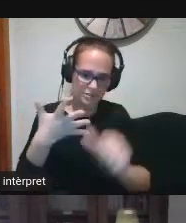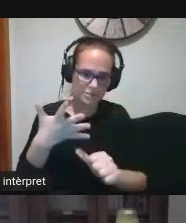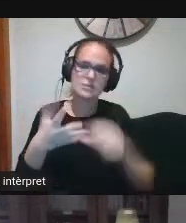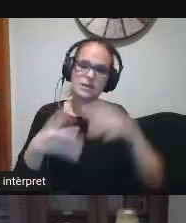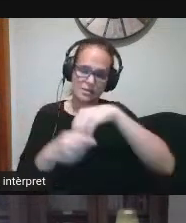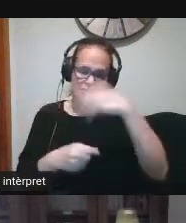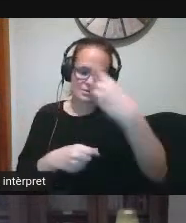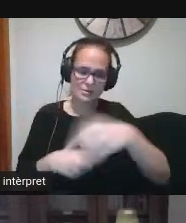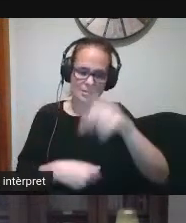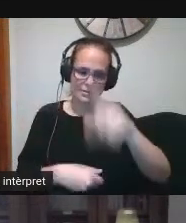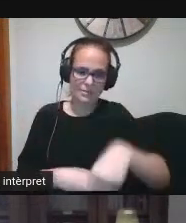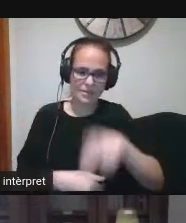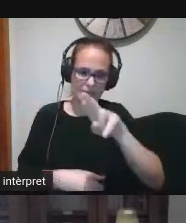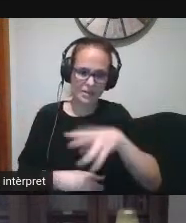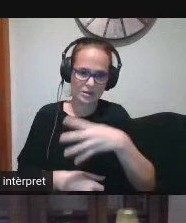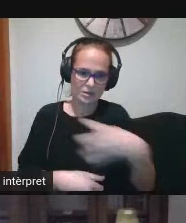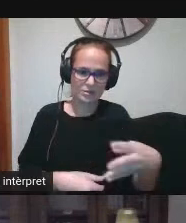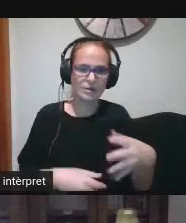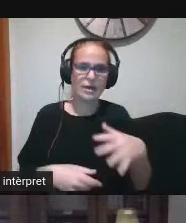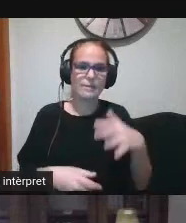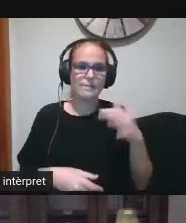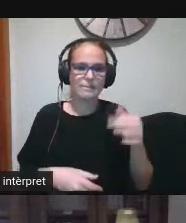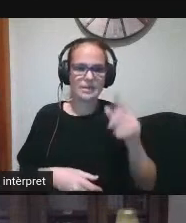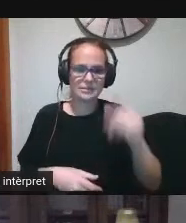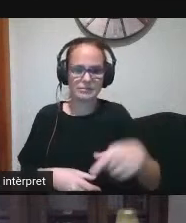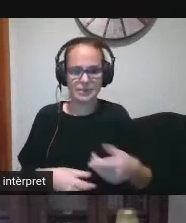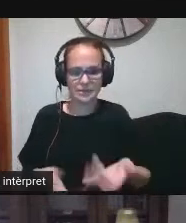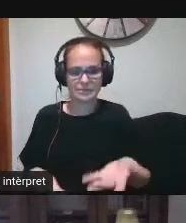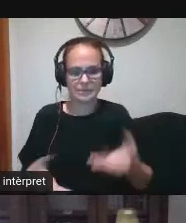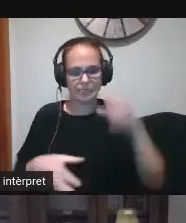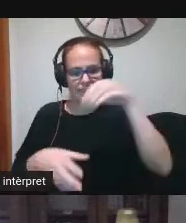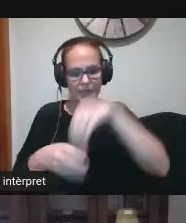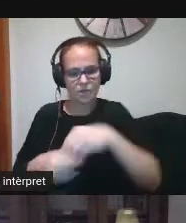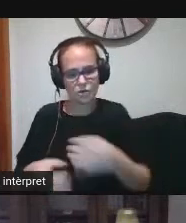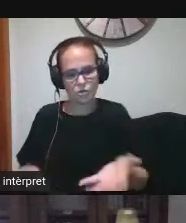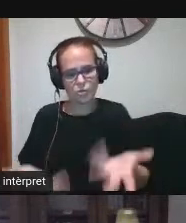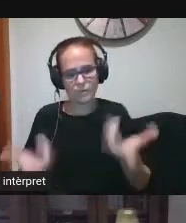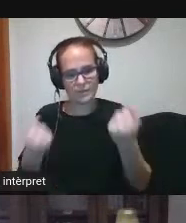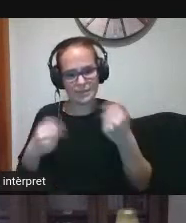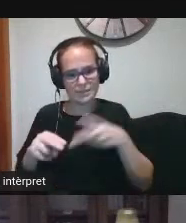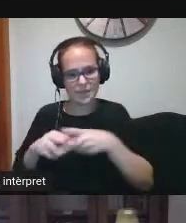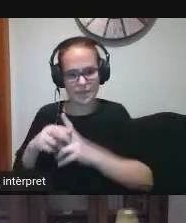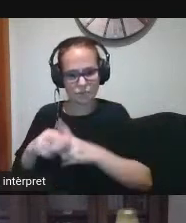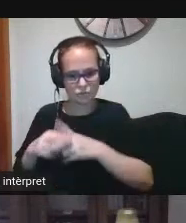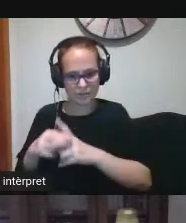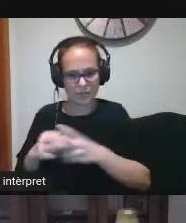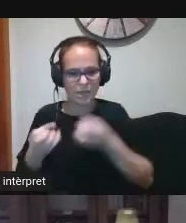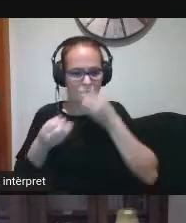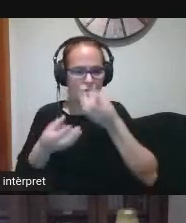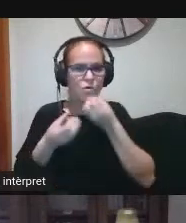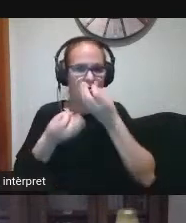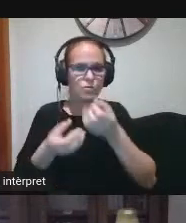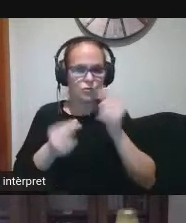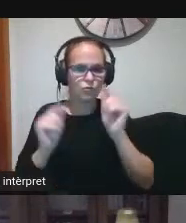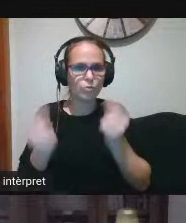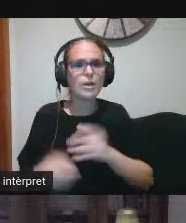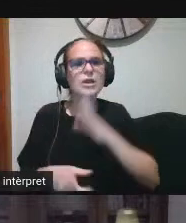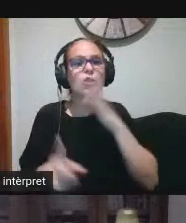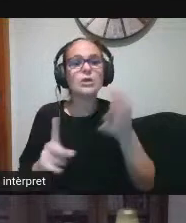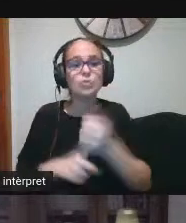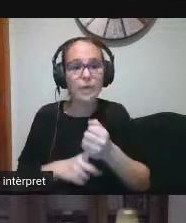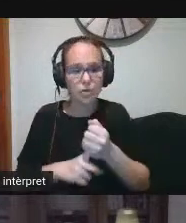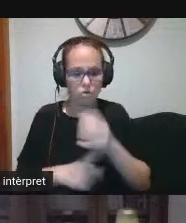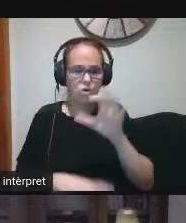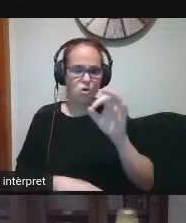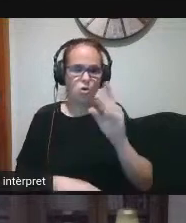competència instrumental trobareu aquest formulari a Odissea però també el